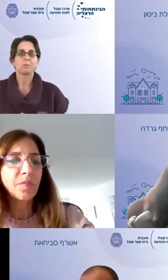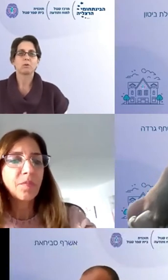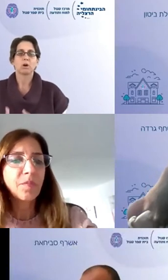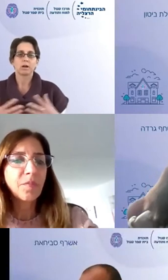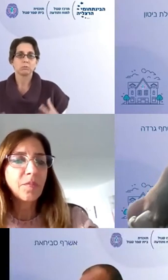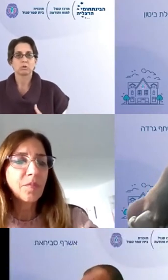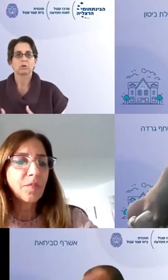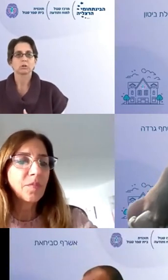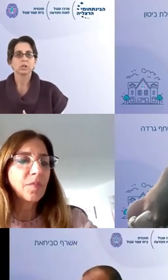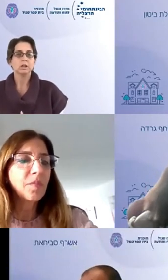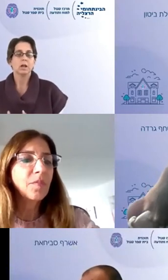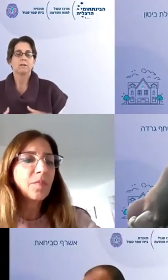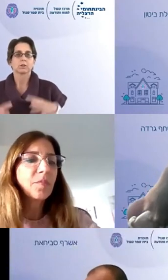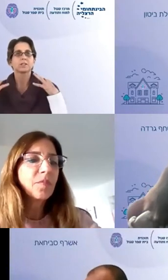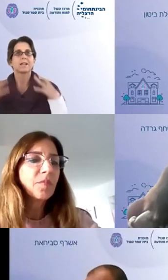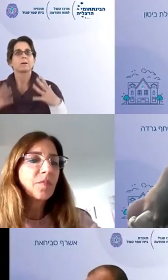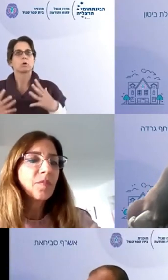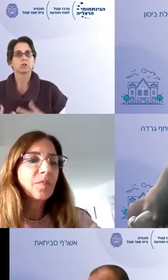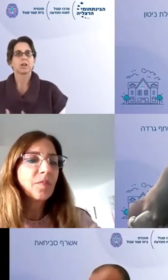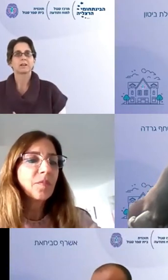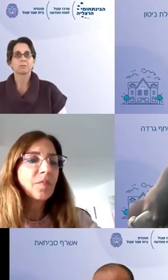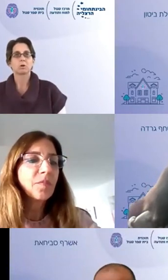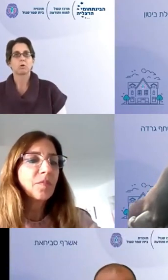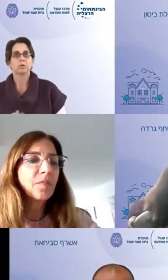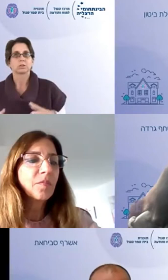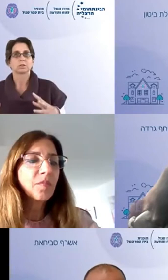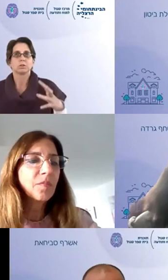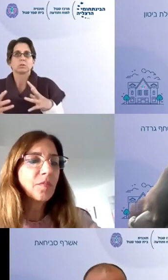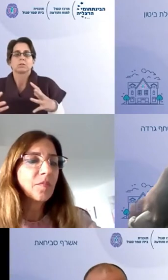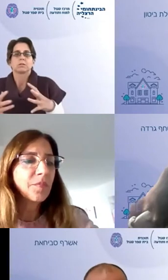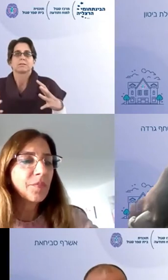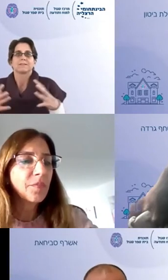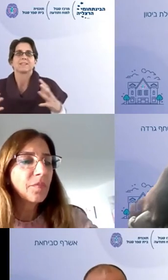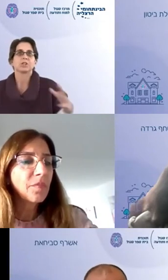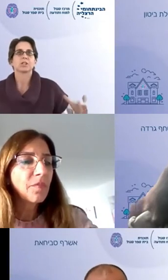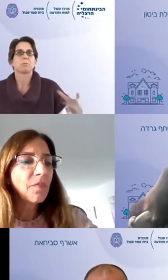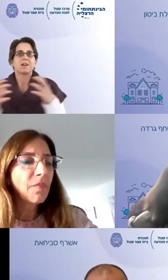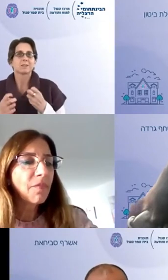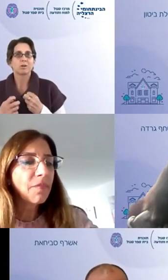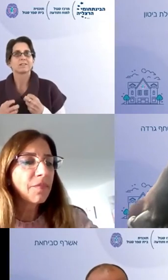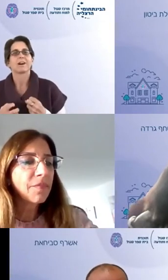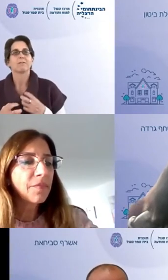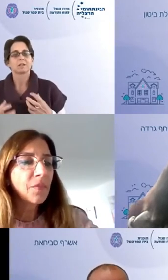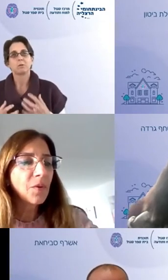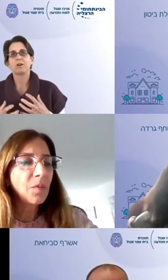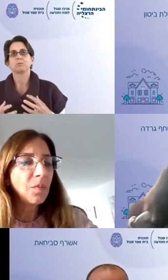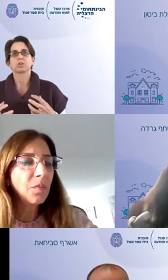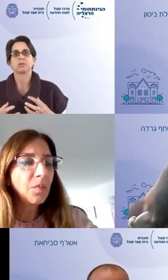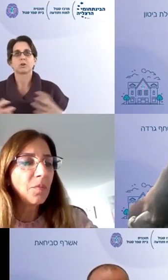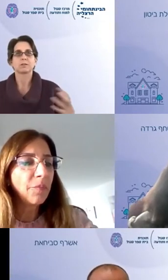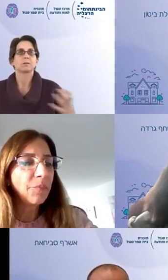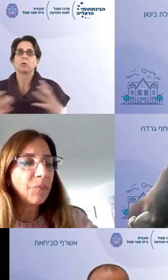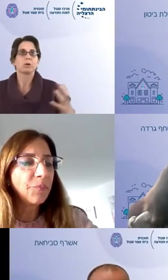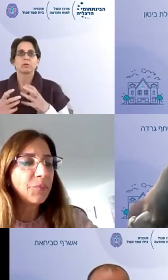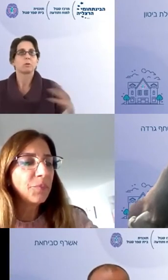עבורנו וגם עבור אחרים בתוך הקושי אני חושב שזה היה גם הקושי העיקרי בקורונה שזה בדיוק, זה הייתה שנה שבה רצינו להתקרב ולתמוך אחד